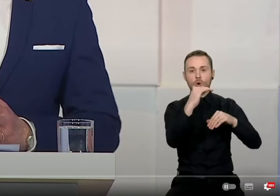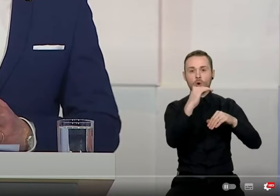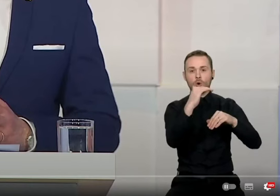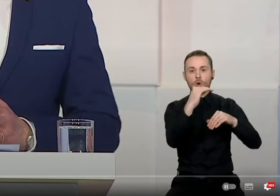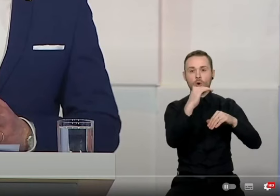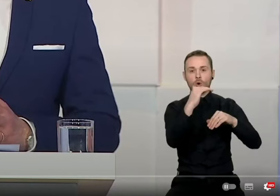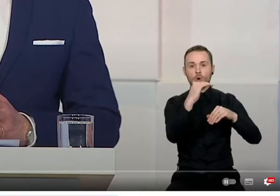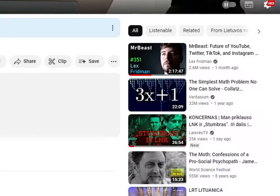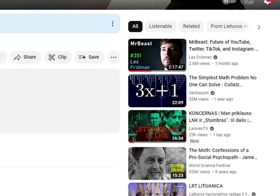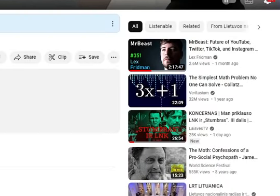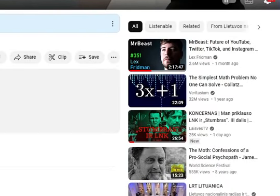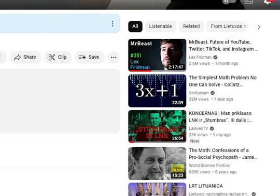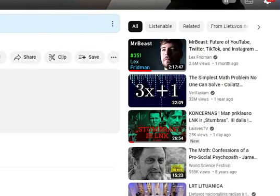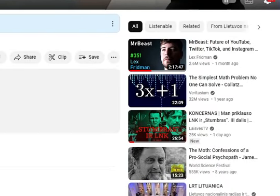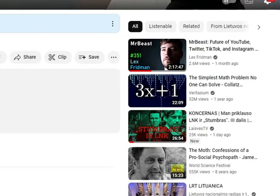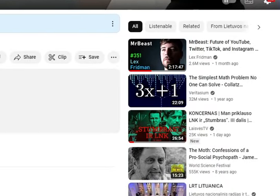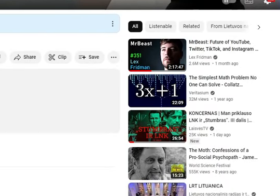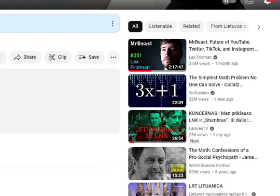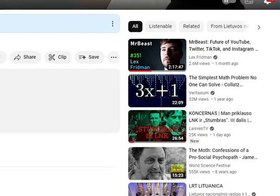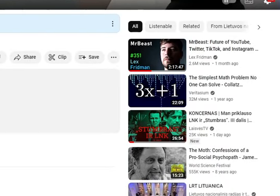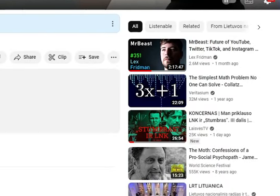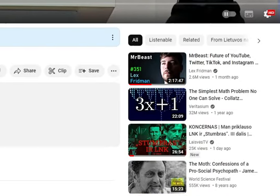niekur nerašo, kad čia yra politinė reklama?